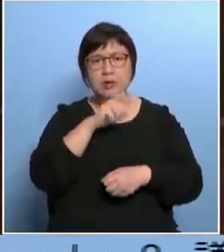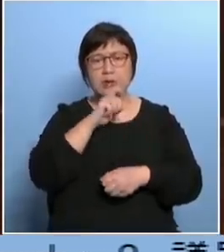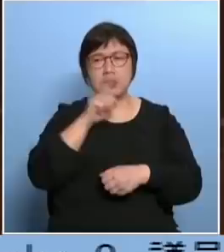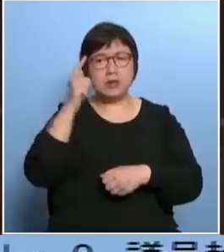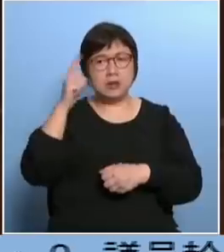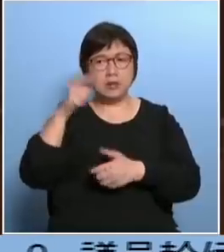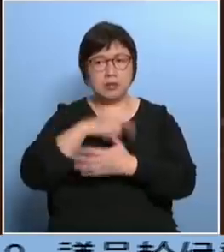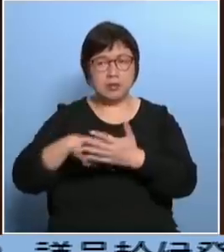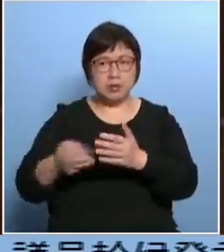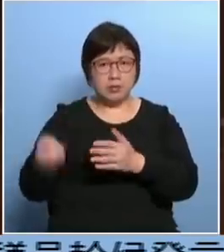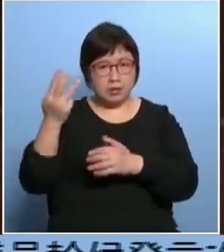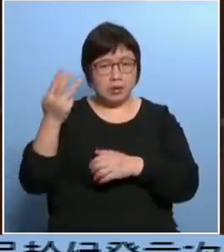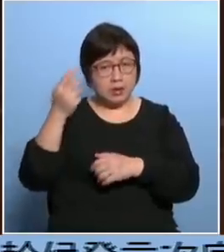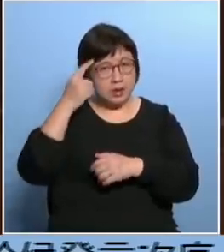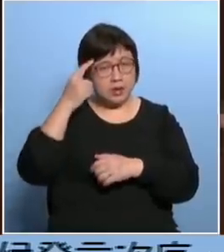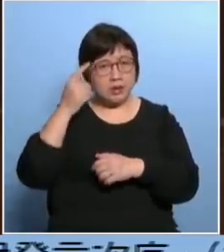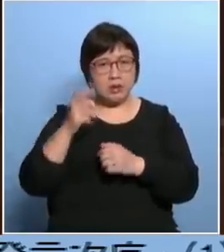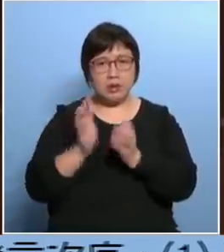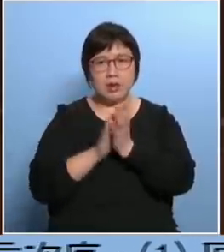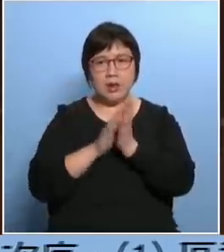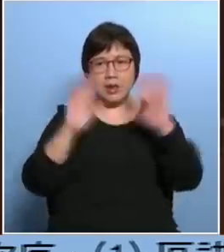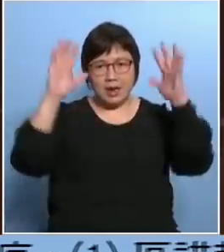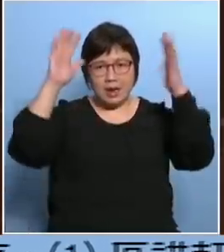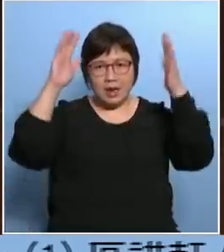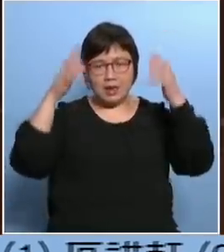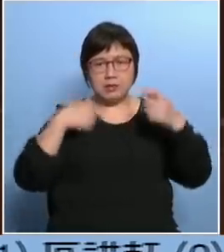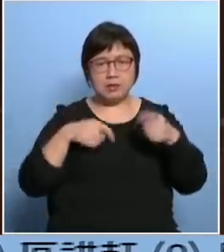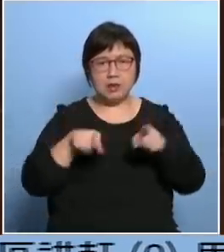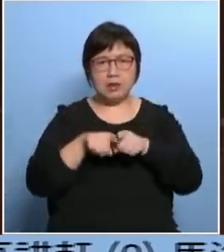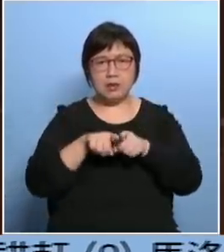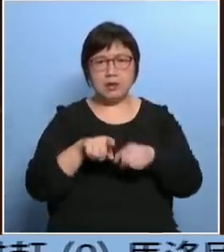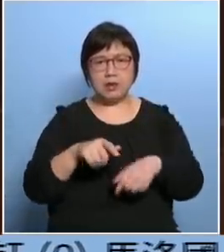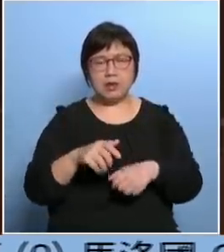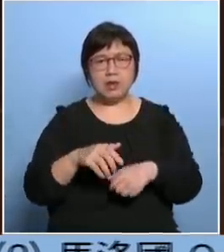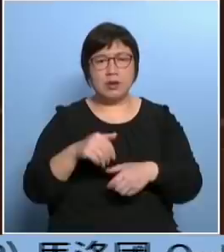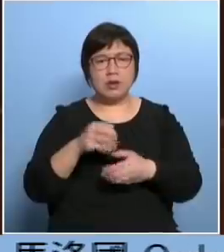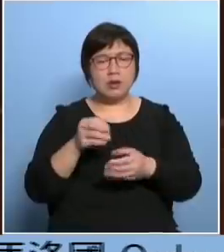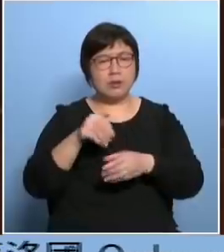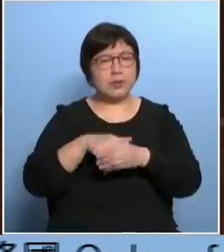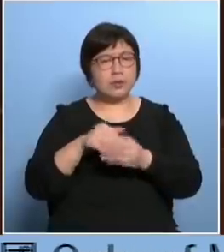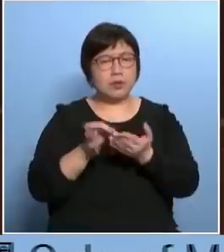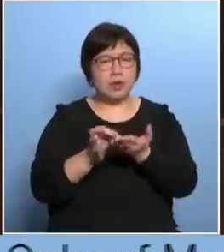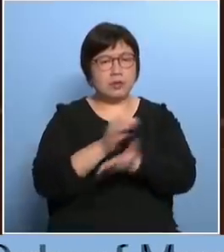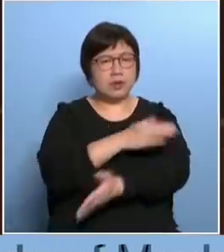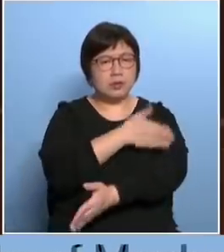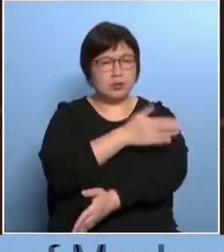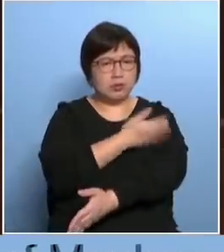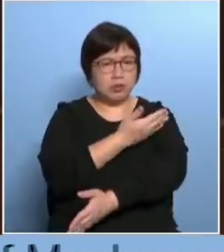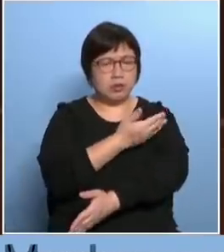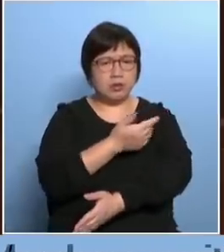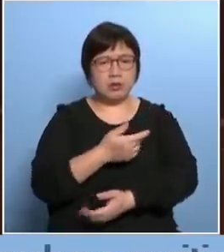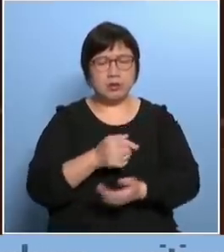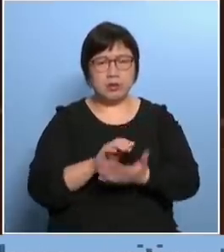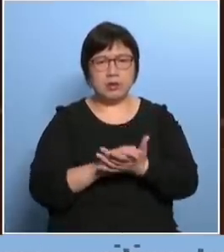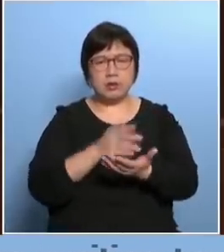当选人某一个当选人获胜之后鼓掌欢呼一切票站职员为什么这些这样的条例当你检视条